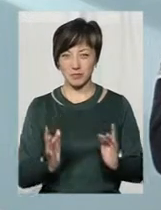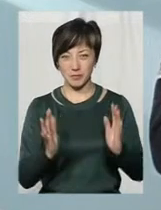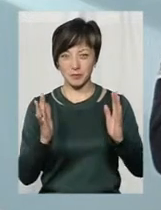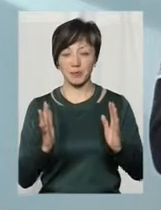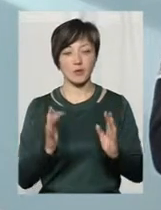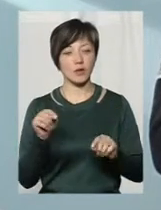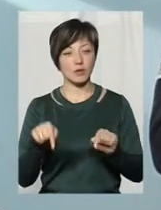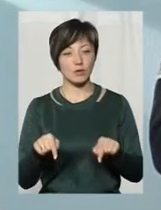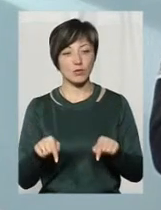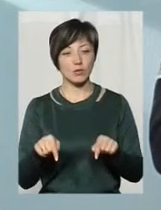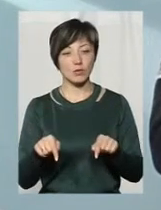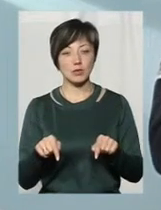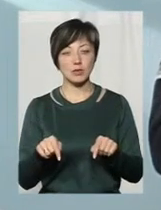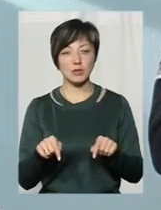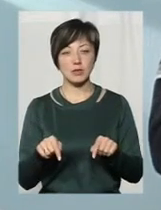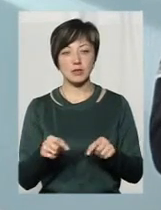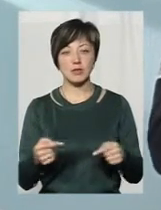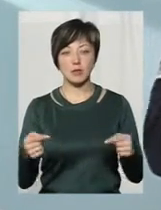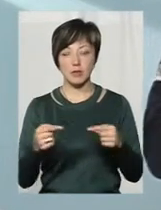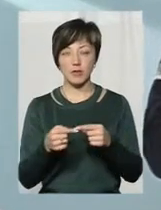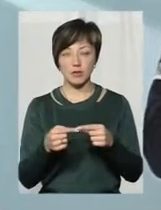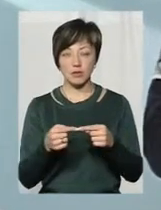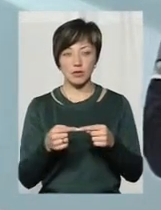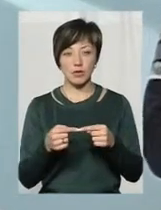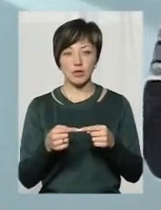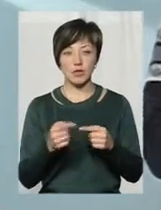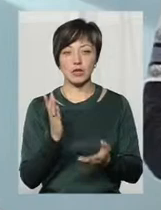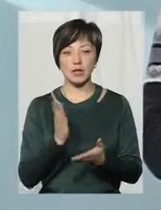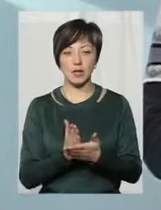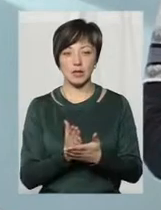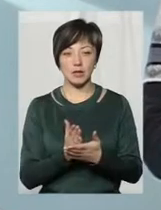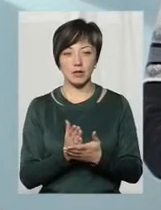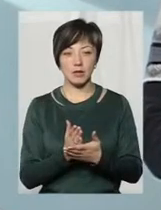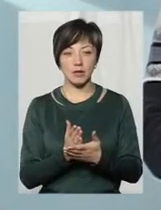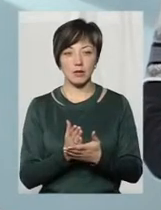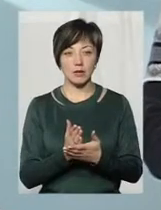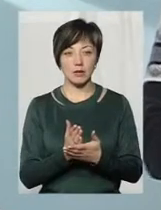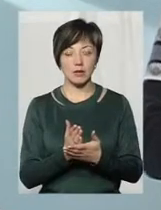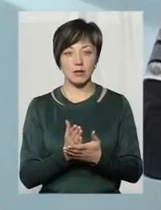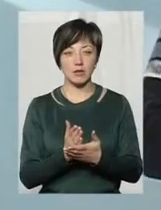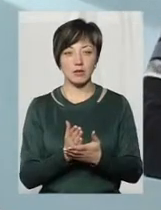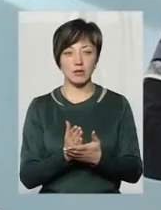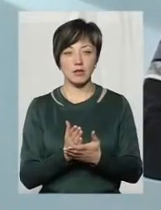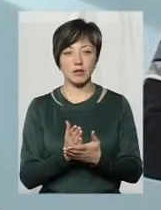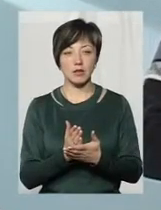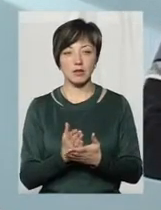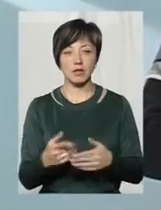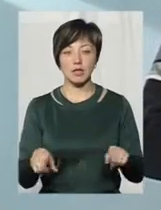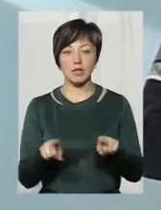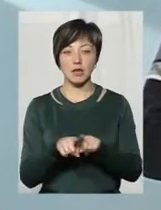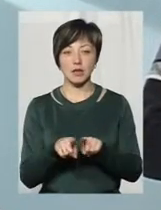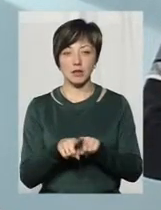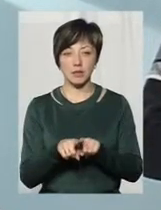у нас, відповідно, зустрічаються такі